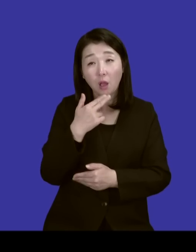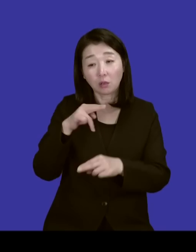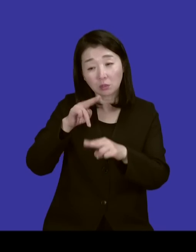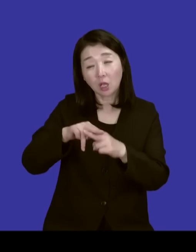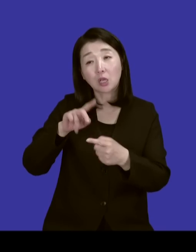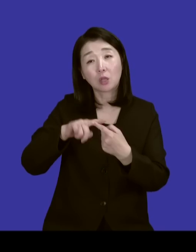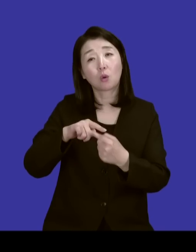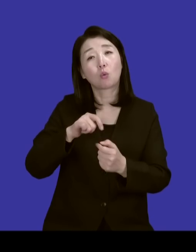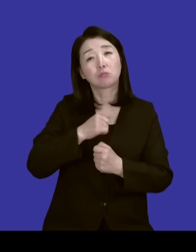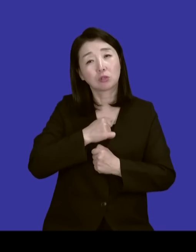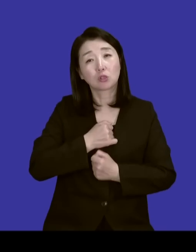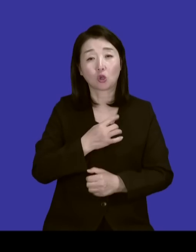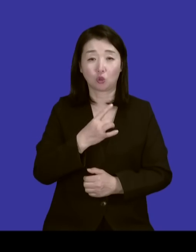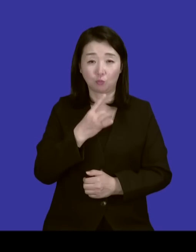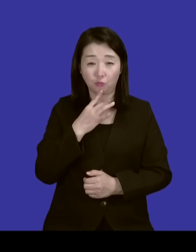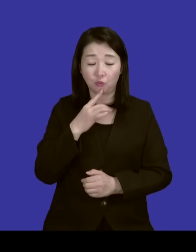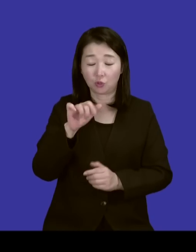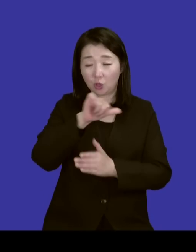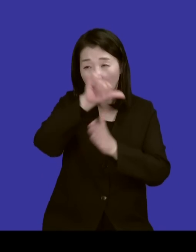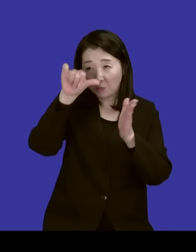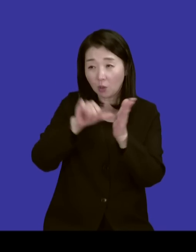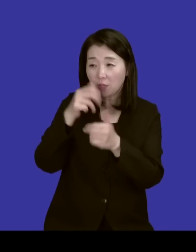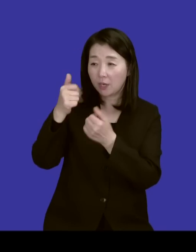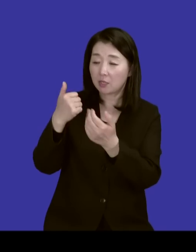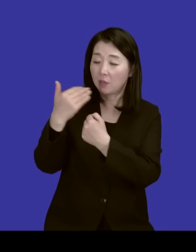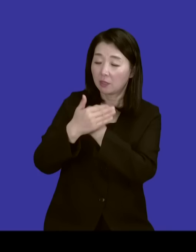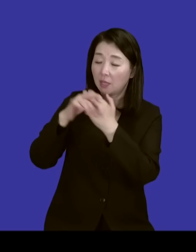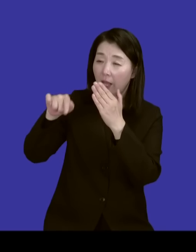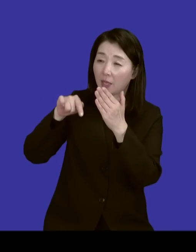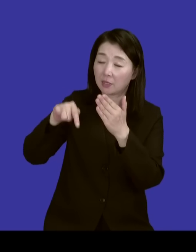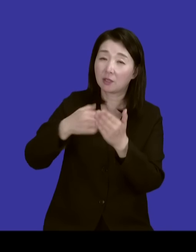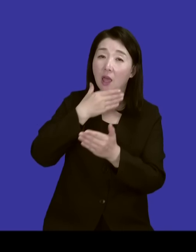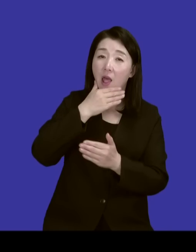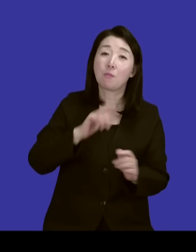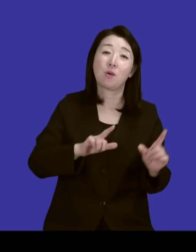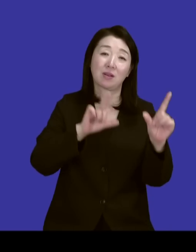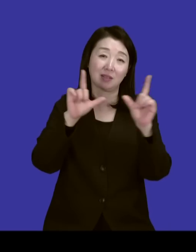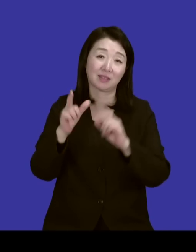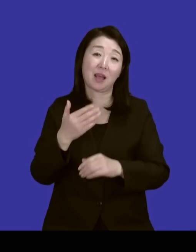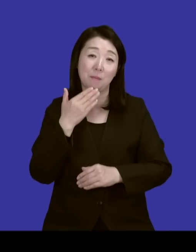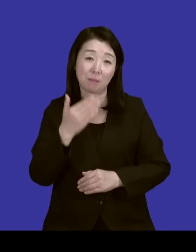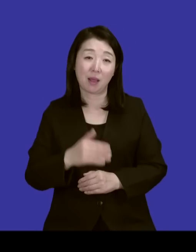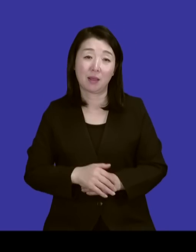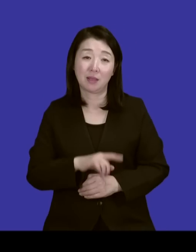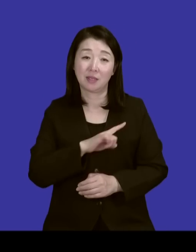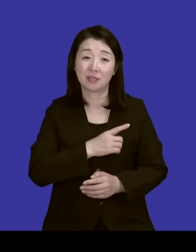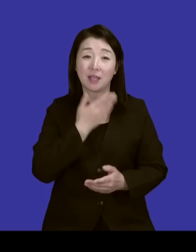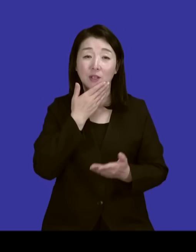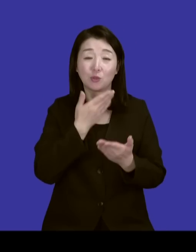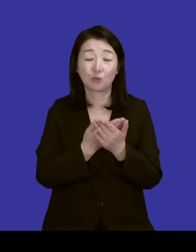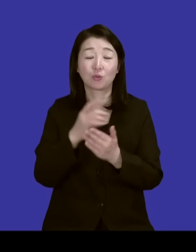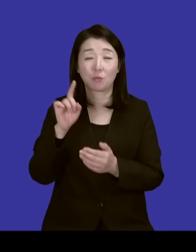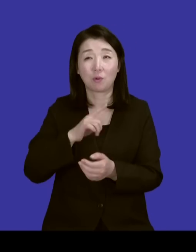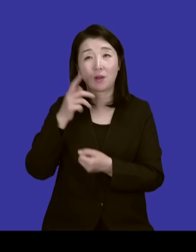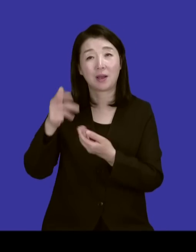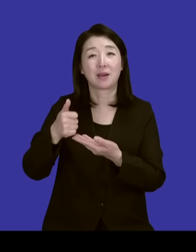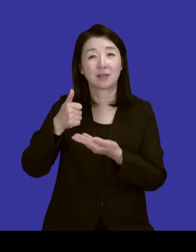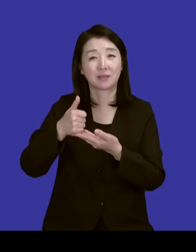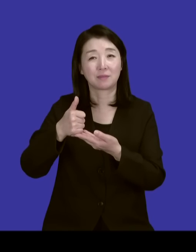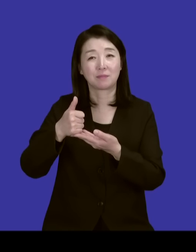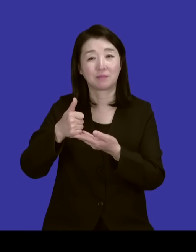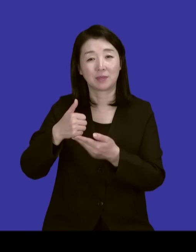평생을 하나님의 은혜 가운데 행복하게 사셨다는 거죠. 그래서 가장 중요한 것 중에 하나가 하나님이